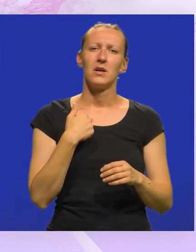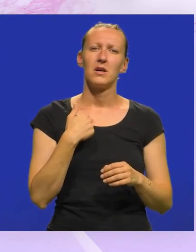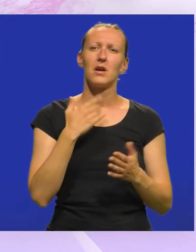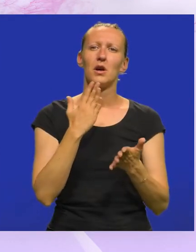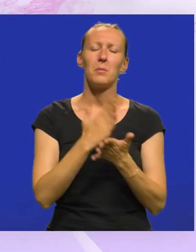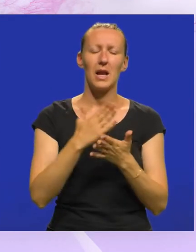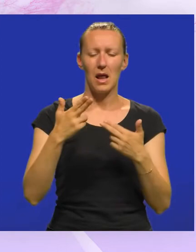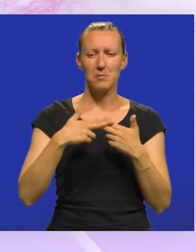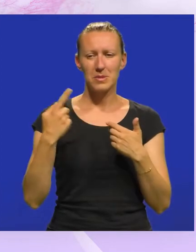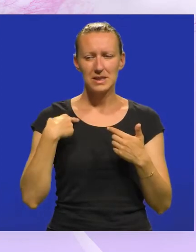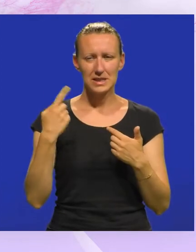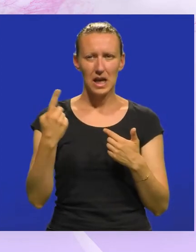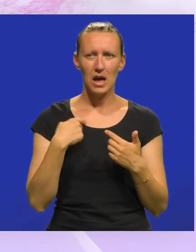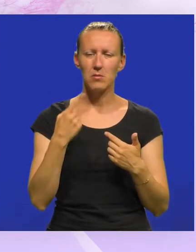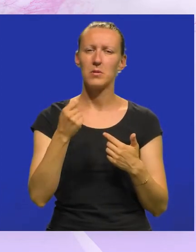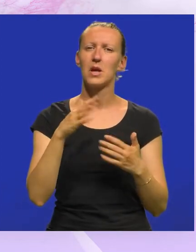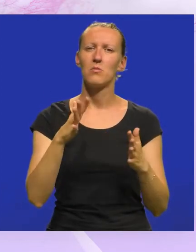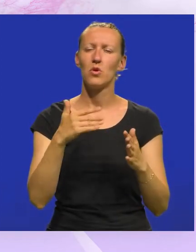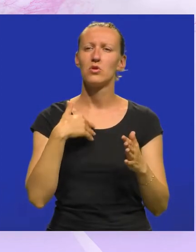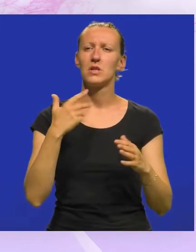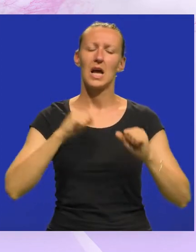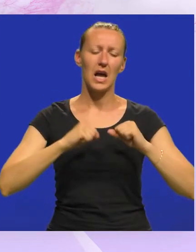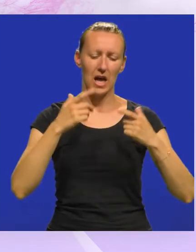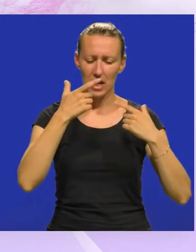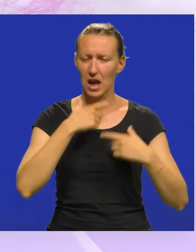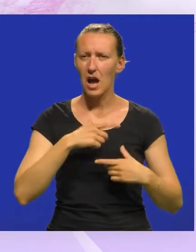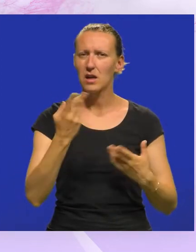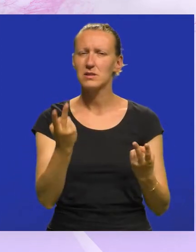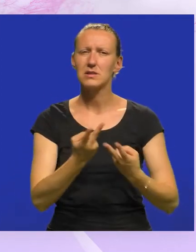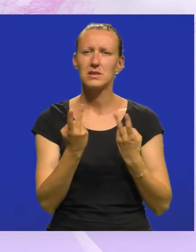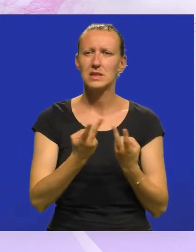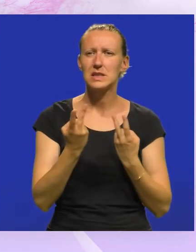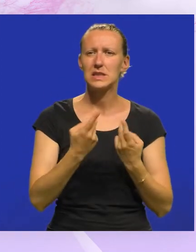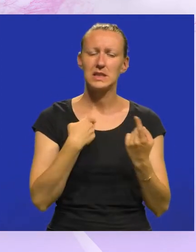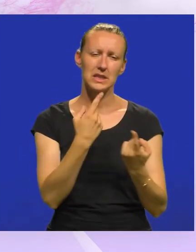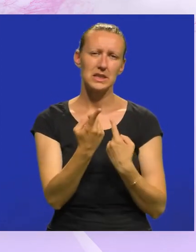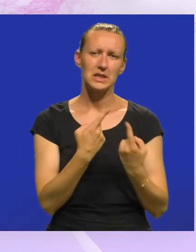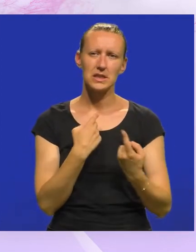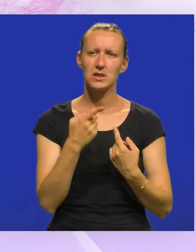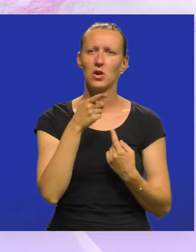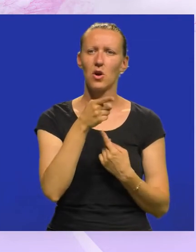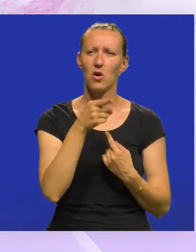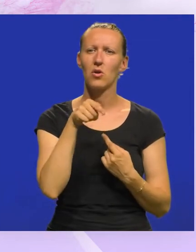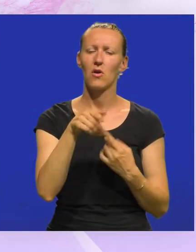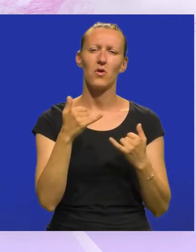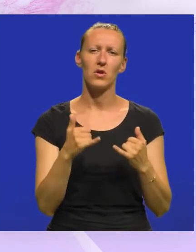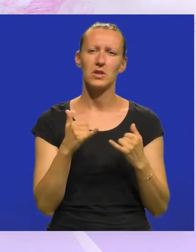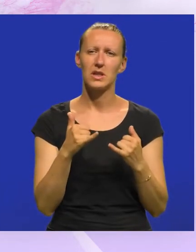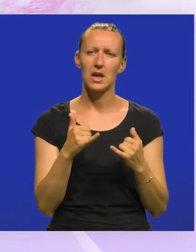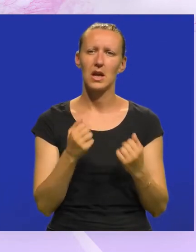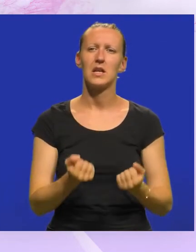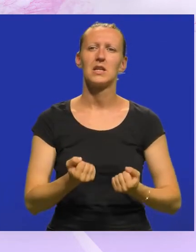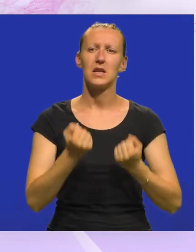bila je bliska sa mnom jer možda smo se karakterijalno nešto bile slične ona ovo danas